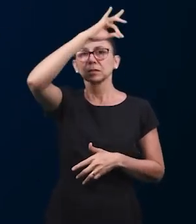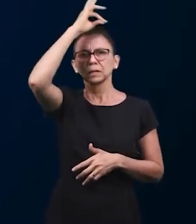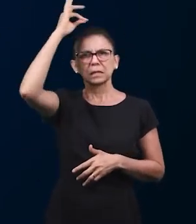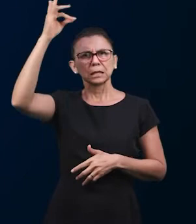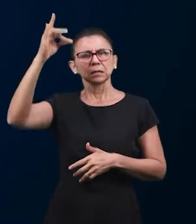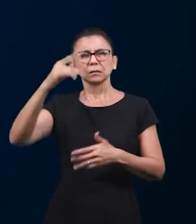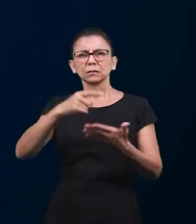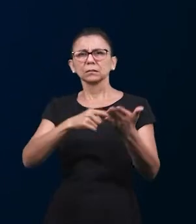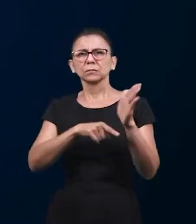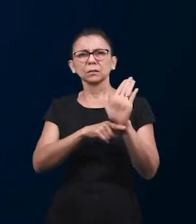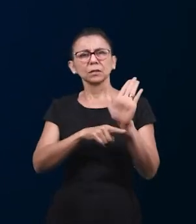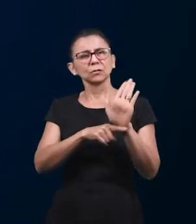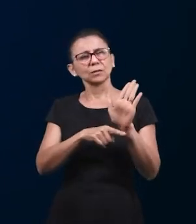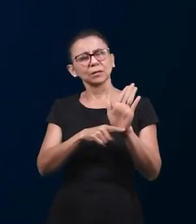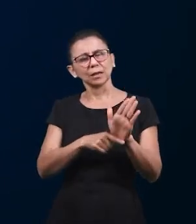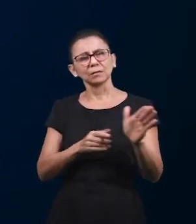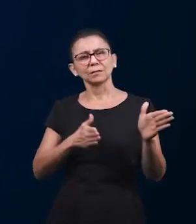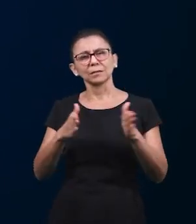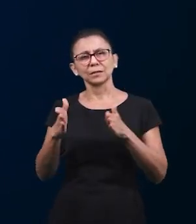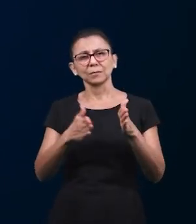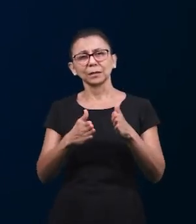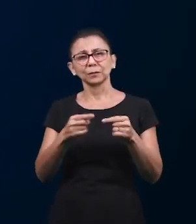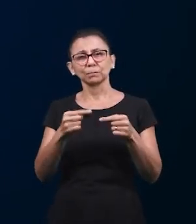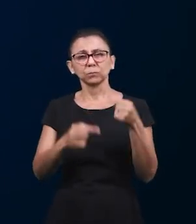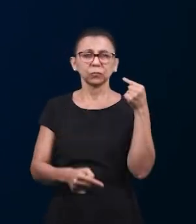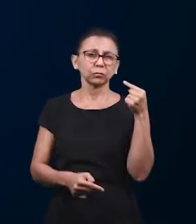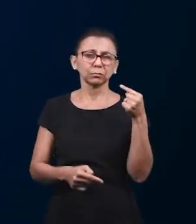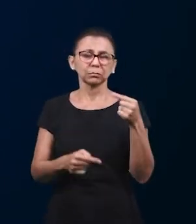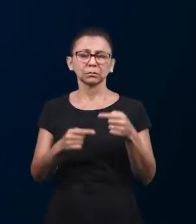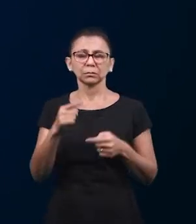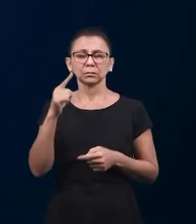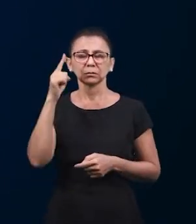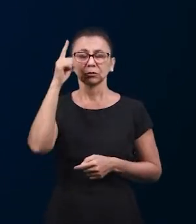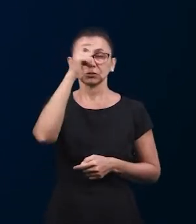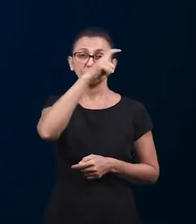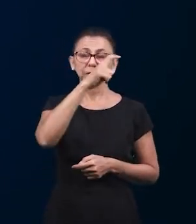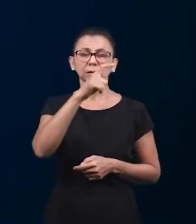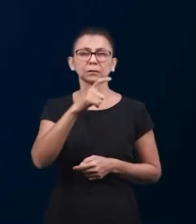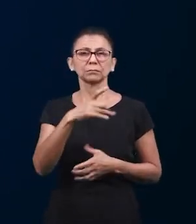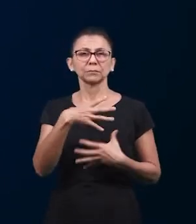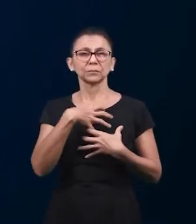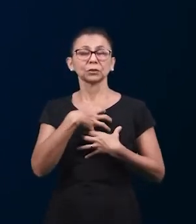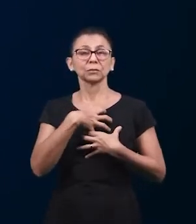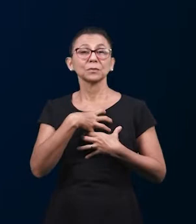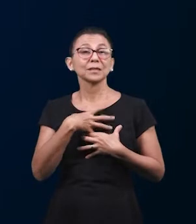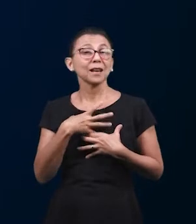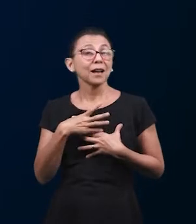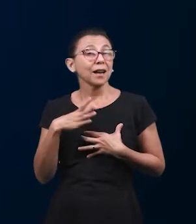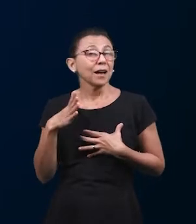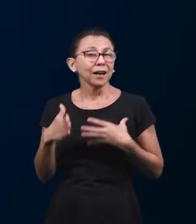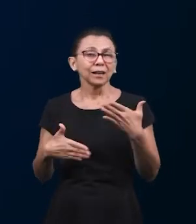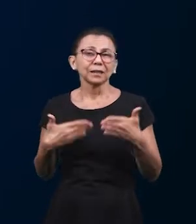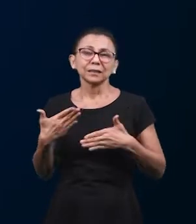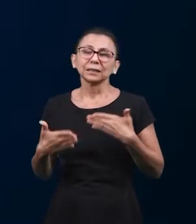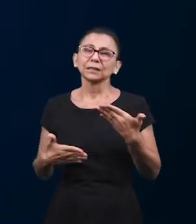поддерживает нас. И в эти трудные, трудные дни, столько вызовов